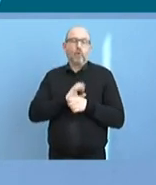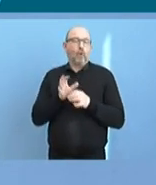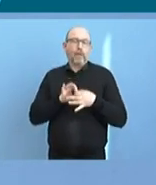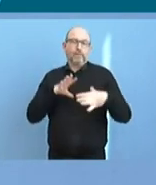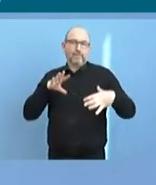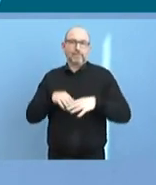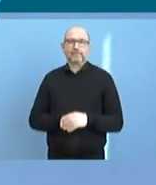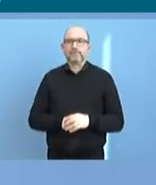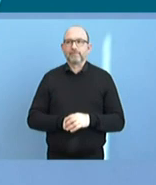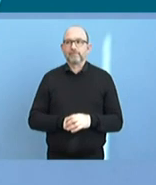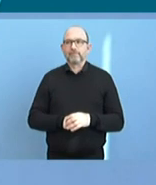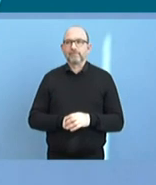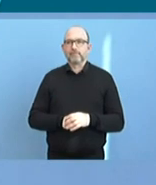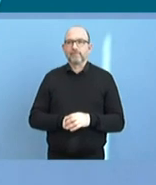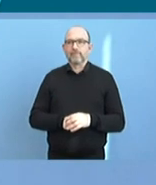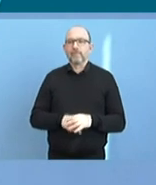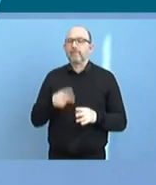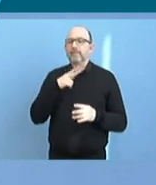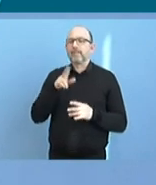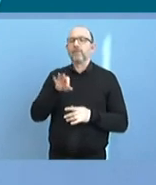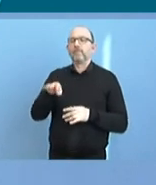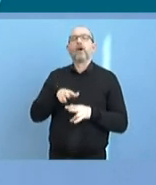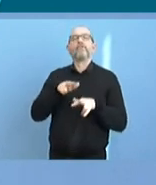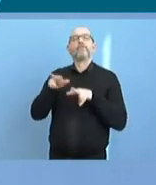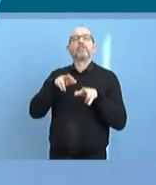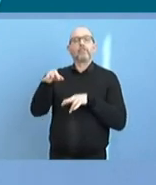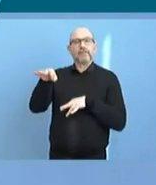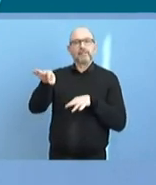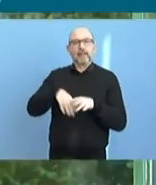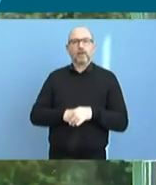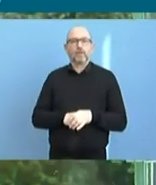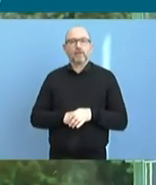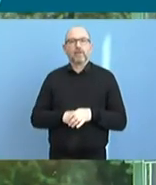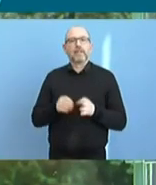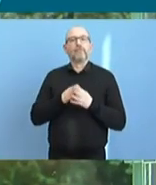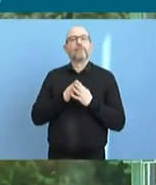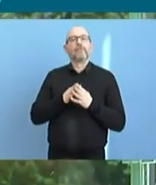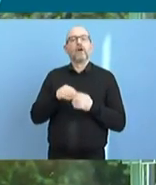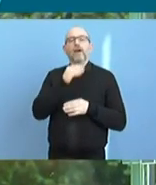Dankeschön. Die Frage geht ans Wirtschaftsministerium zur Wasserstoffstrategie. Frau Eichler,